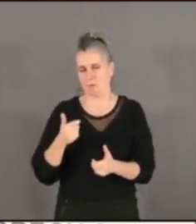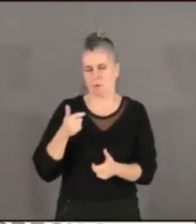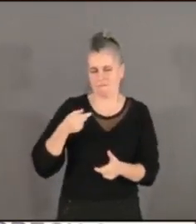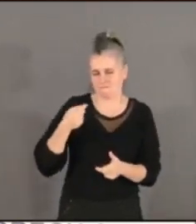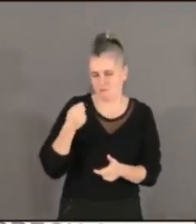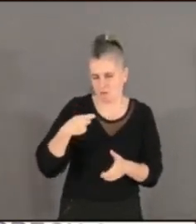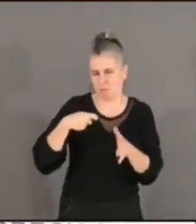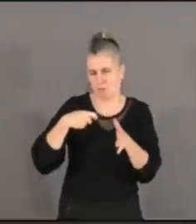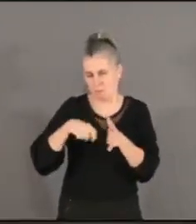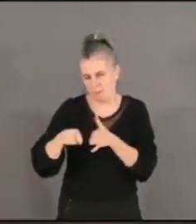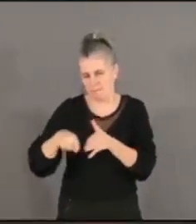Merci, monsieur le maire. Merci. Merci. Merci. Merci.